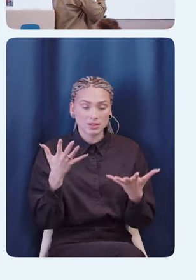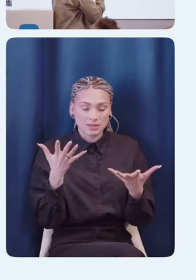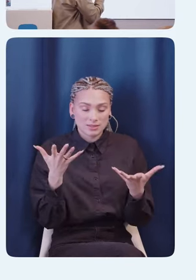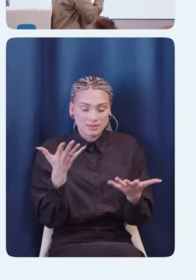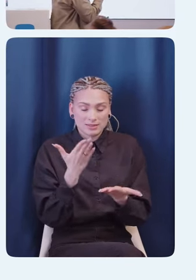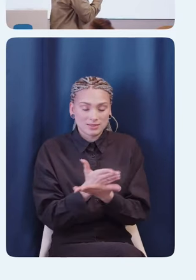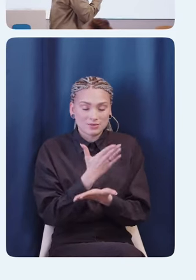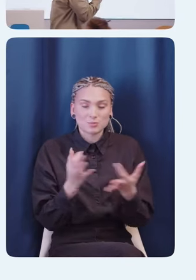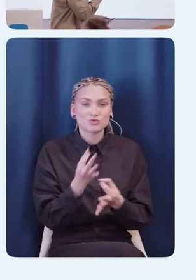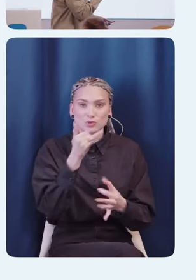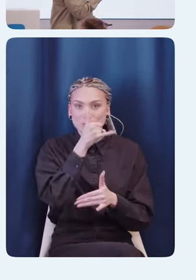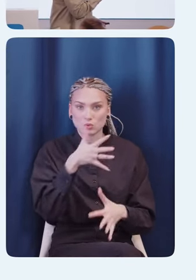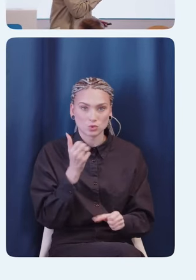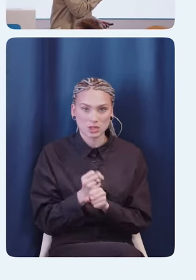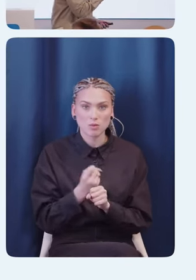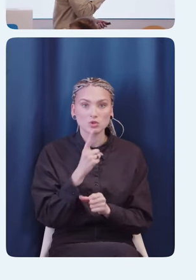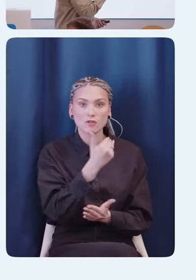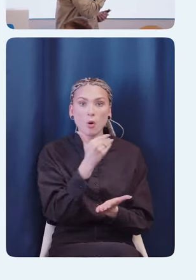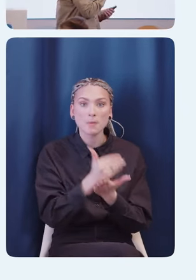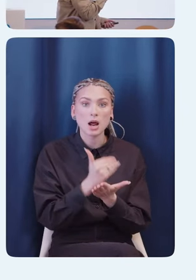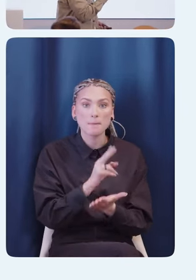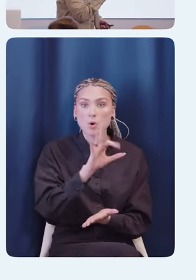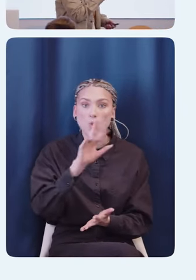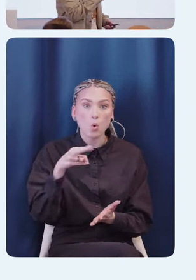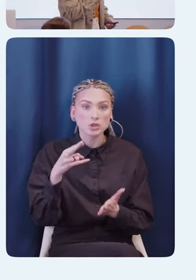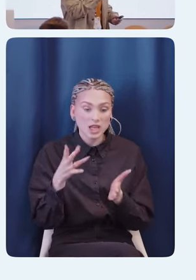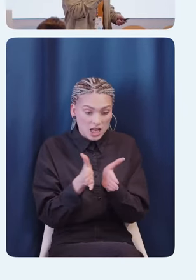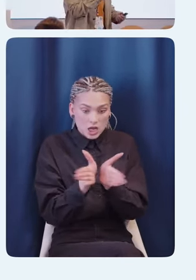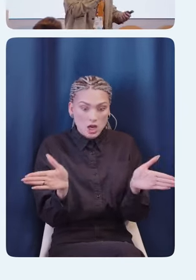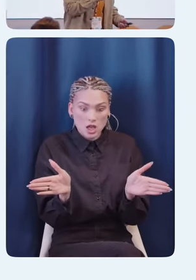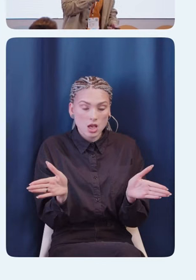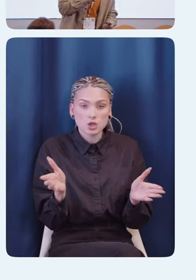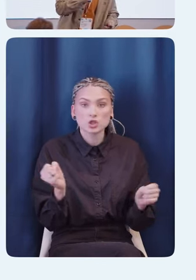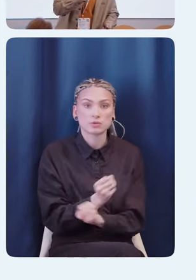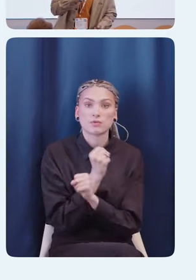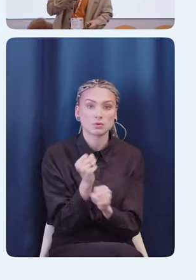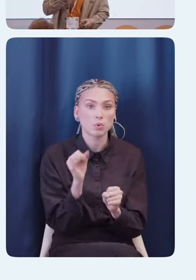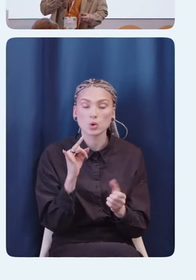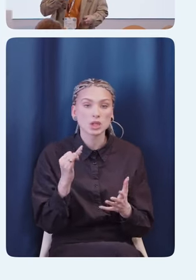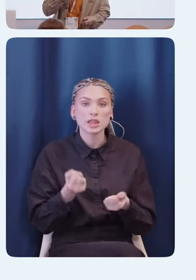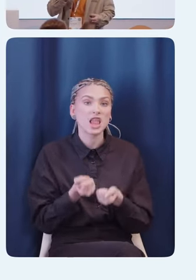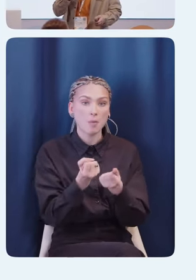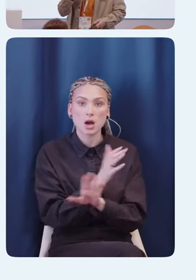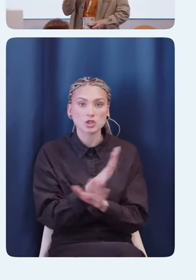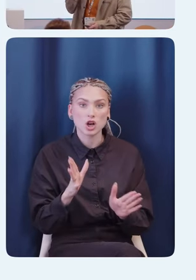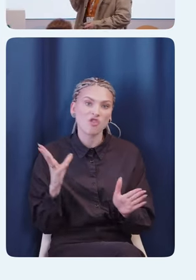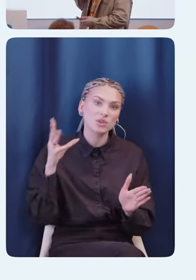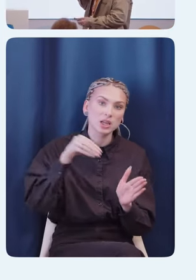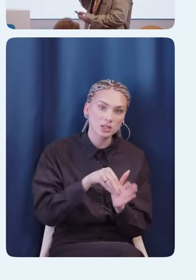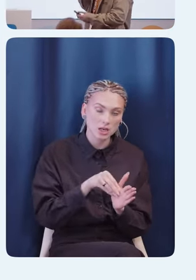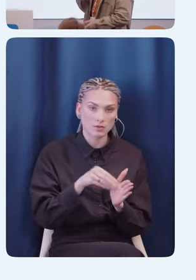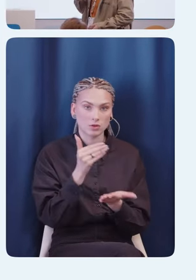VoiceOver, и ничего поделать не может. Потому что его программный код не расширяем, не поддерживает нормально внедрение